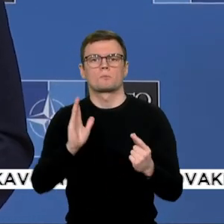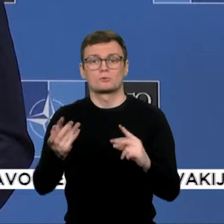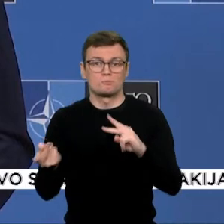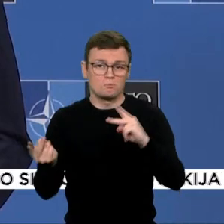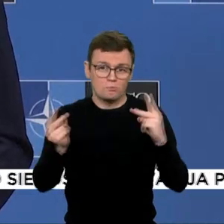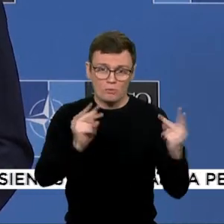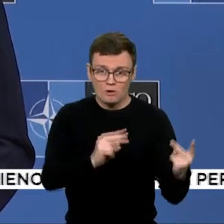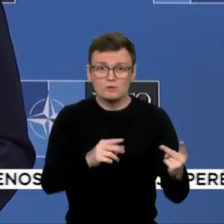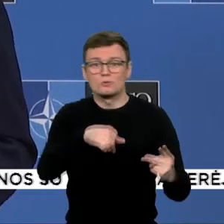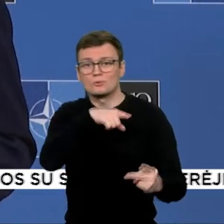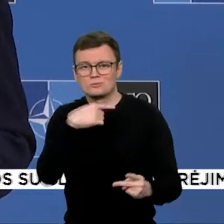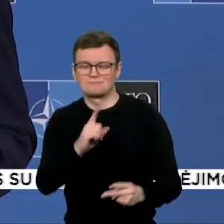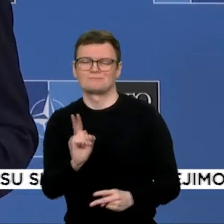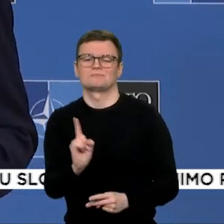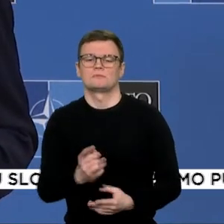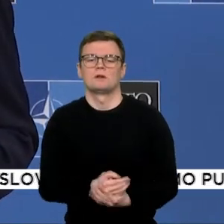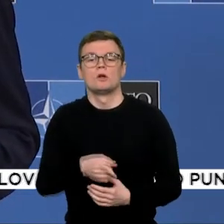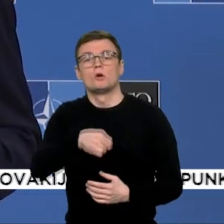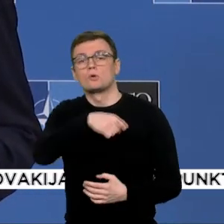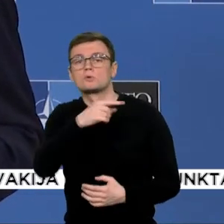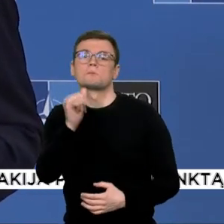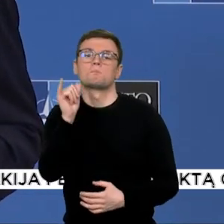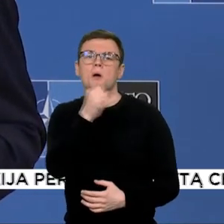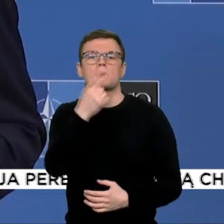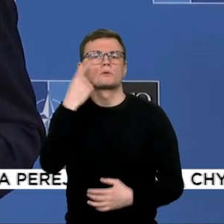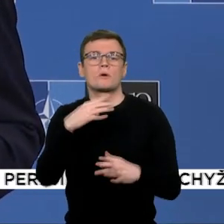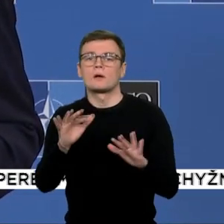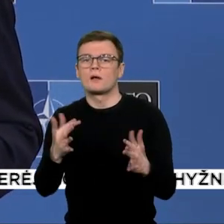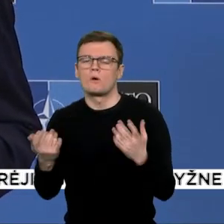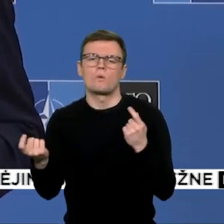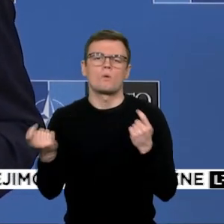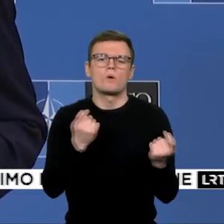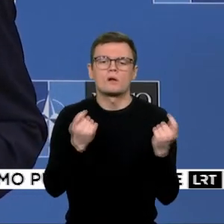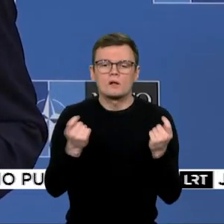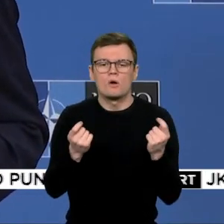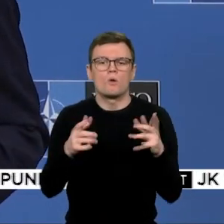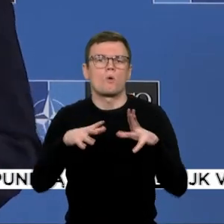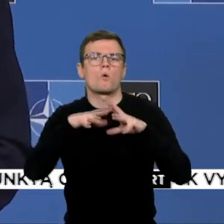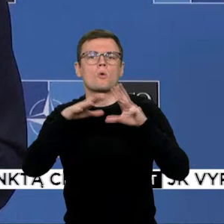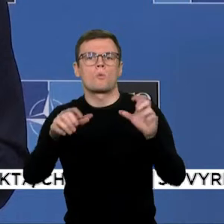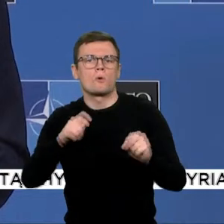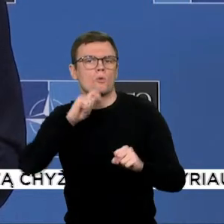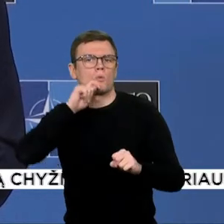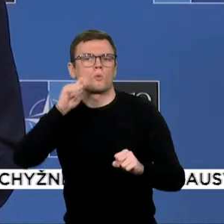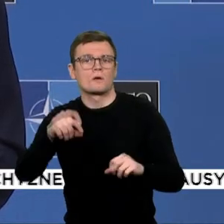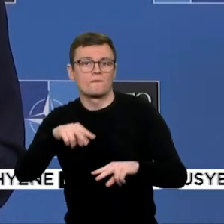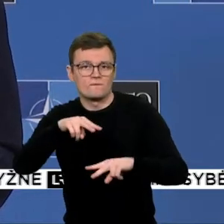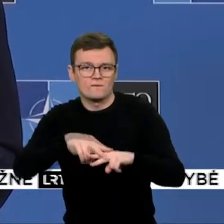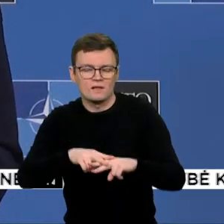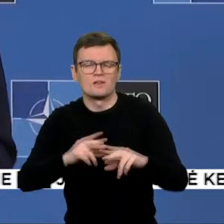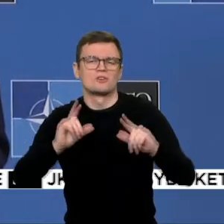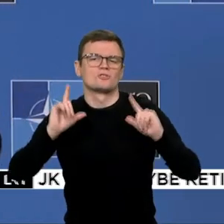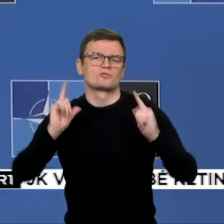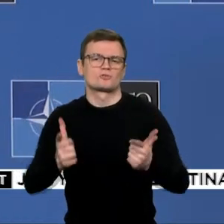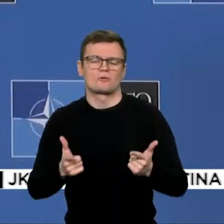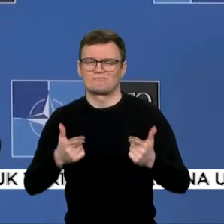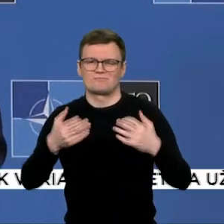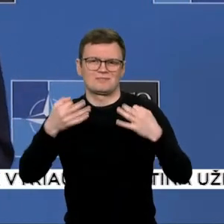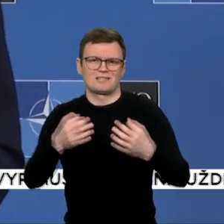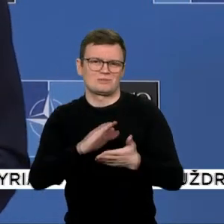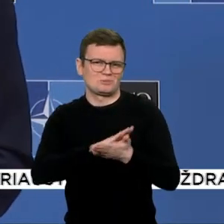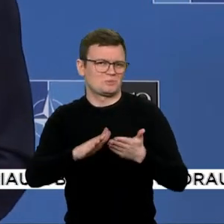Ir žinoma, Rusijos bandymai organizuoti bet kurią rinkimų dalį okupuotose Ukrainos regionuose yra visiškai neteisėti.